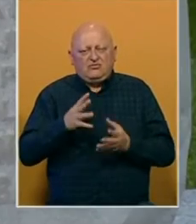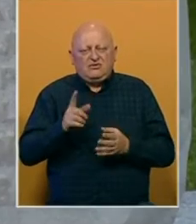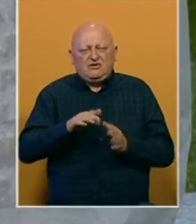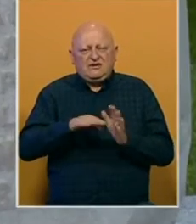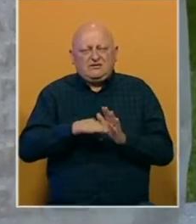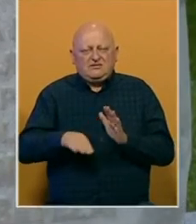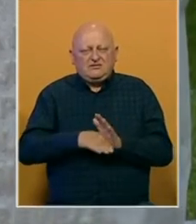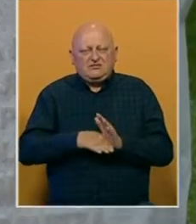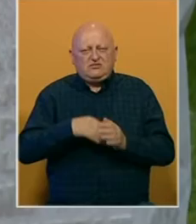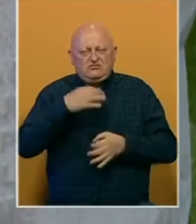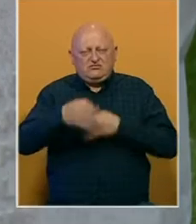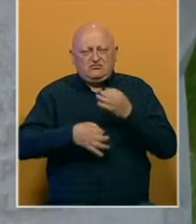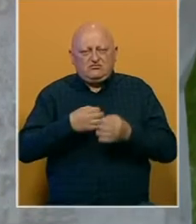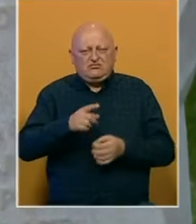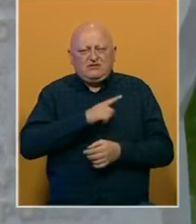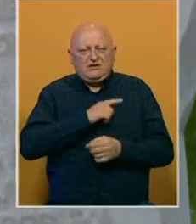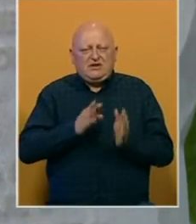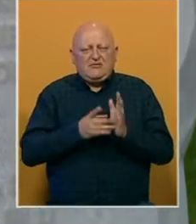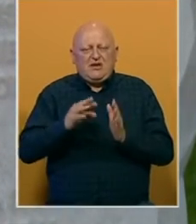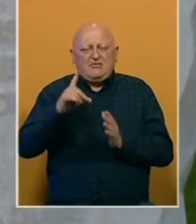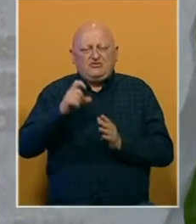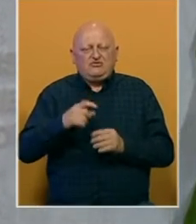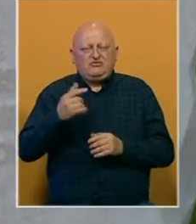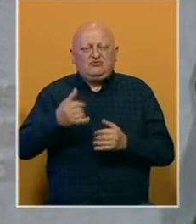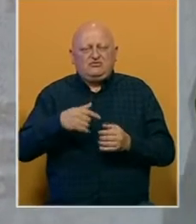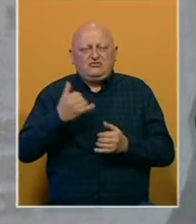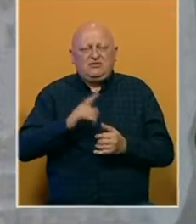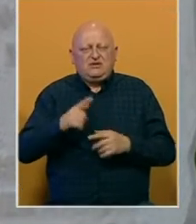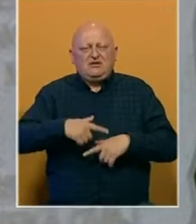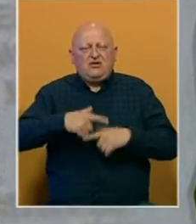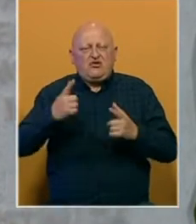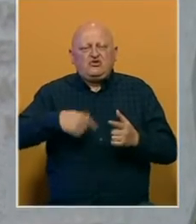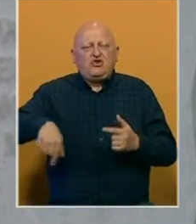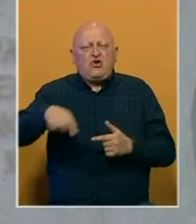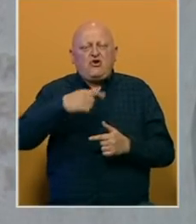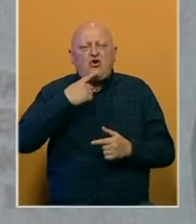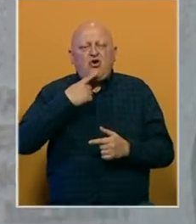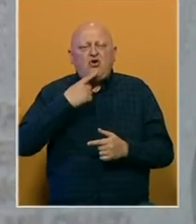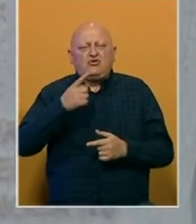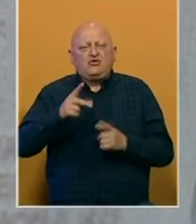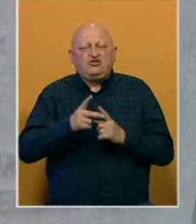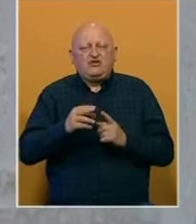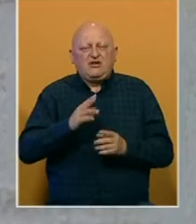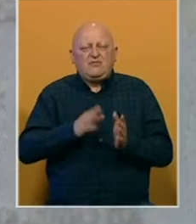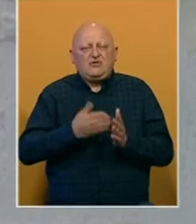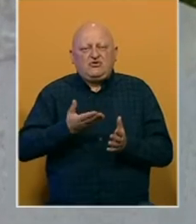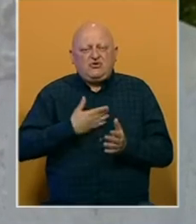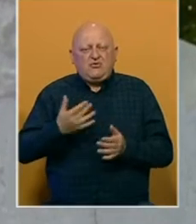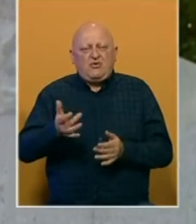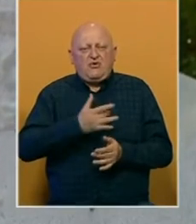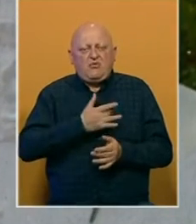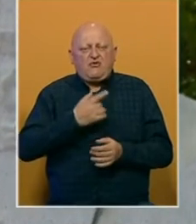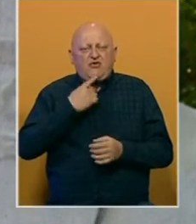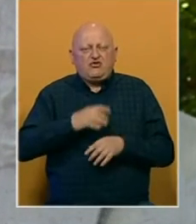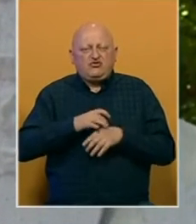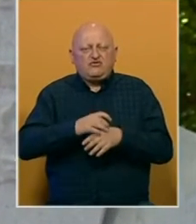nezakonitostima u istrazi stradanja Memića. Do danas nisu razjašnjene okolnosti pod kojima je Dženan Memić zadobio povrede koje su